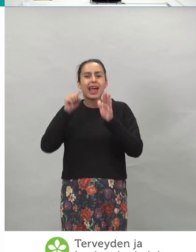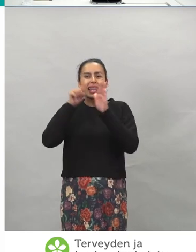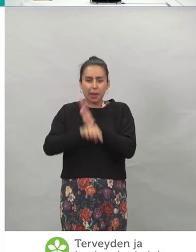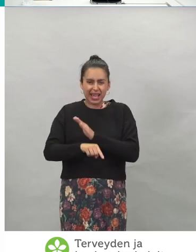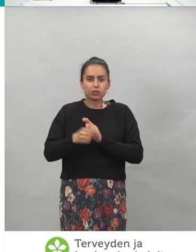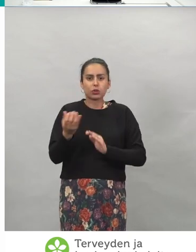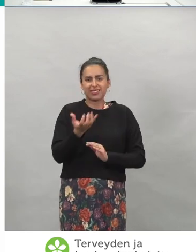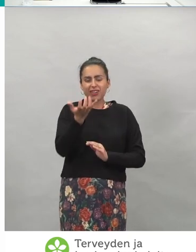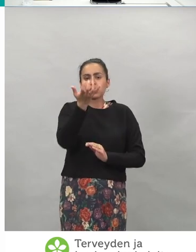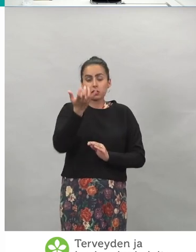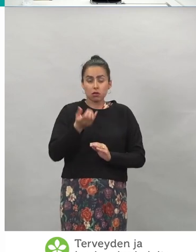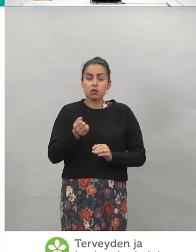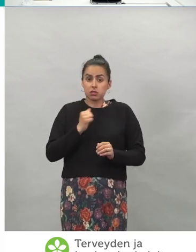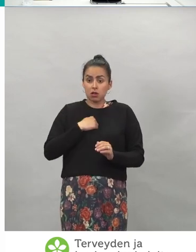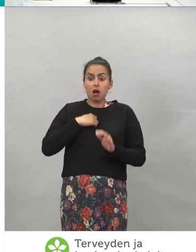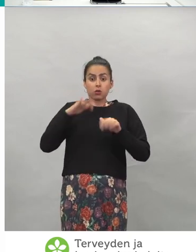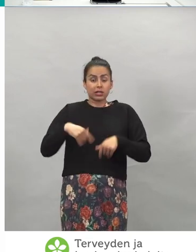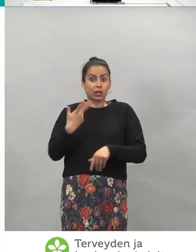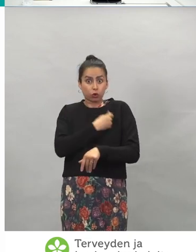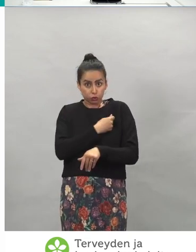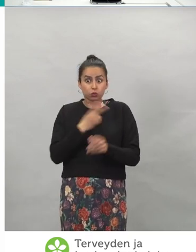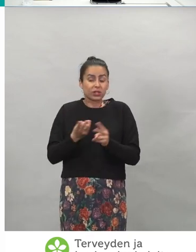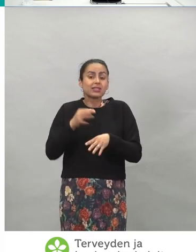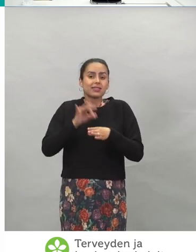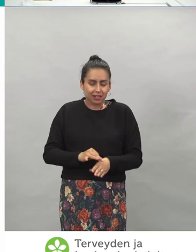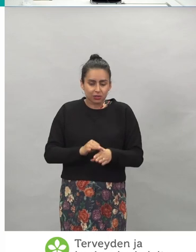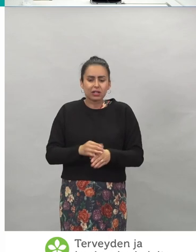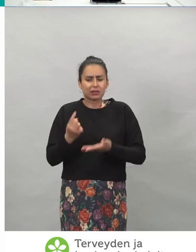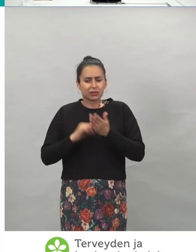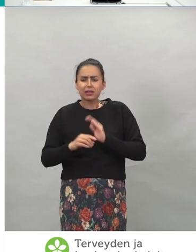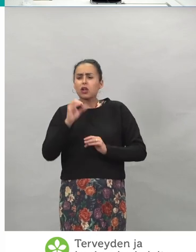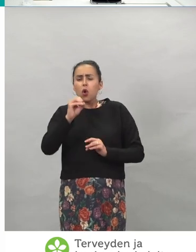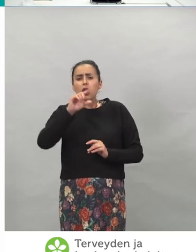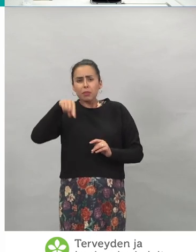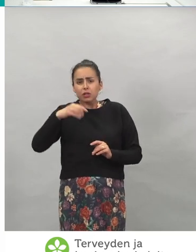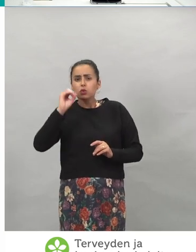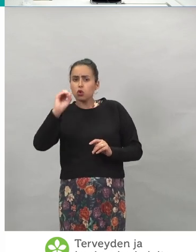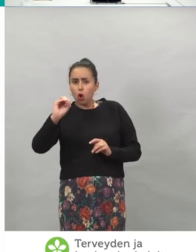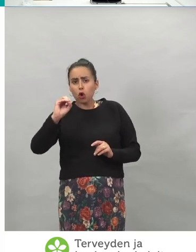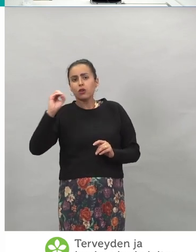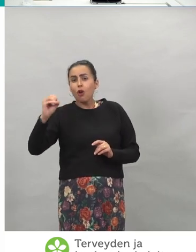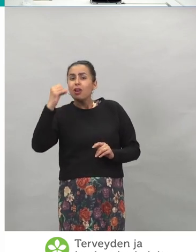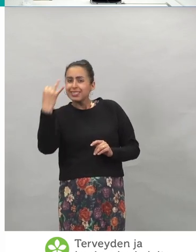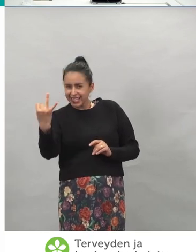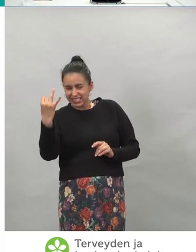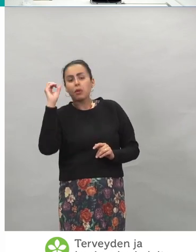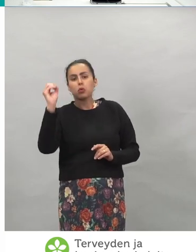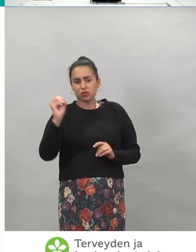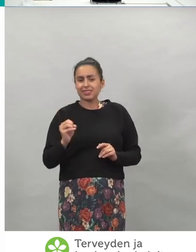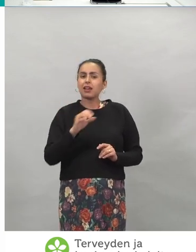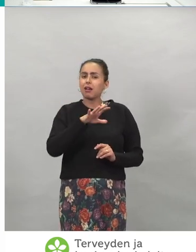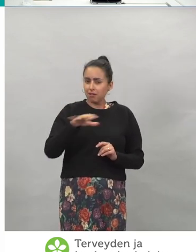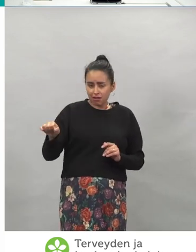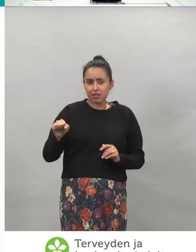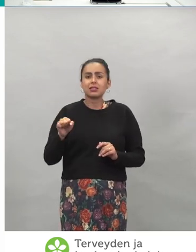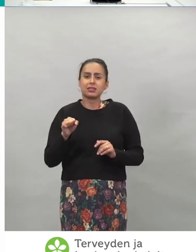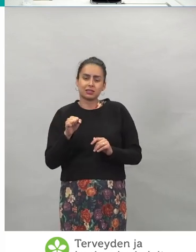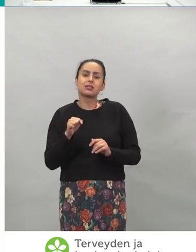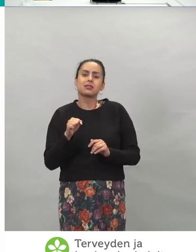läpäisyinfektion. Eli tämä on määrällisesti hirveän pieni. 0,07 prosenttia kaikista rokoteannoksista